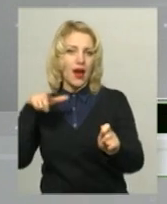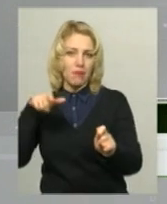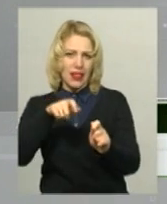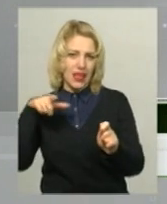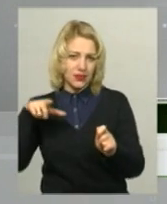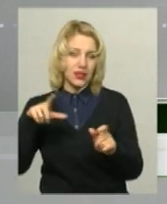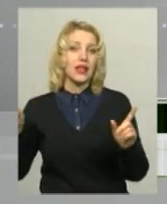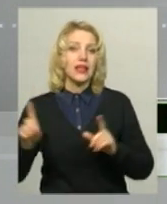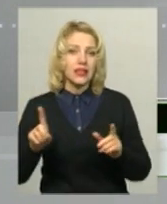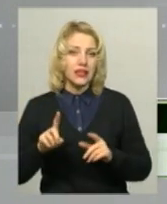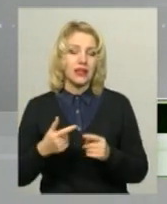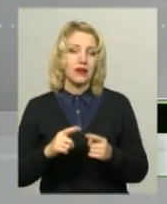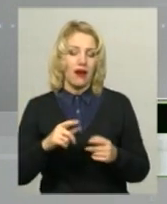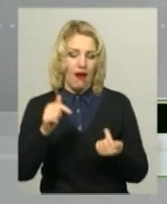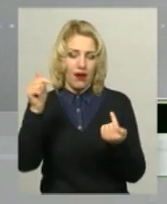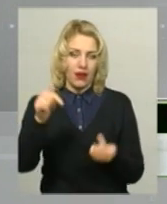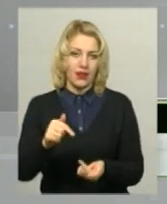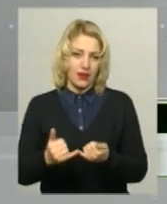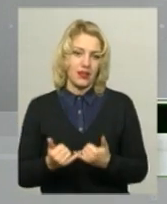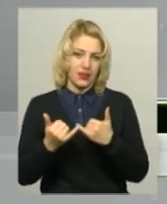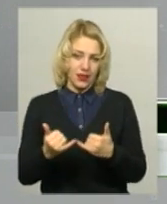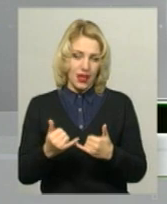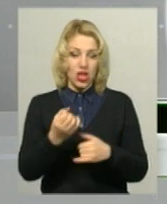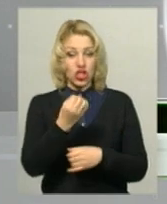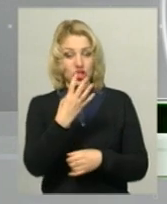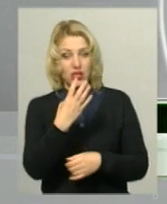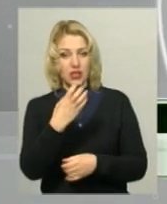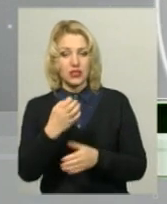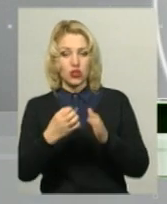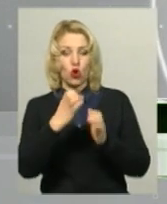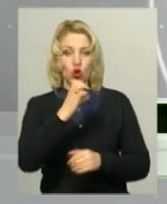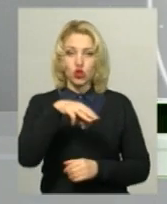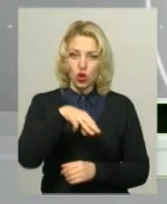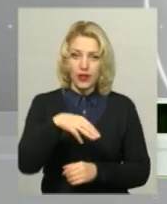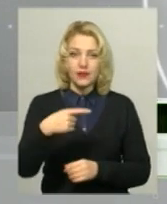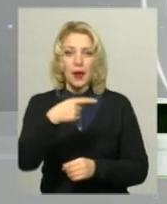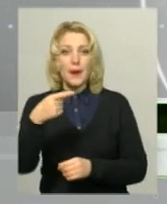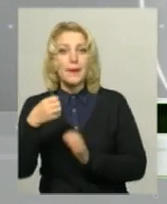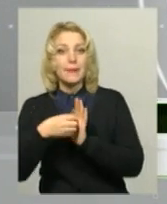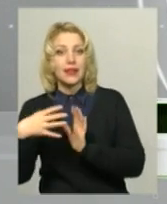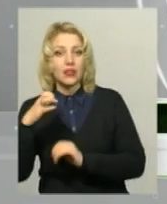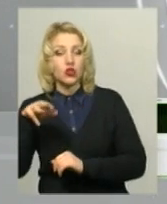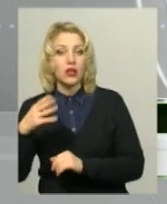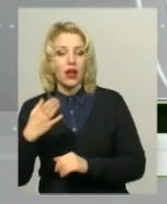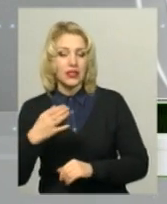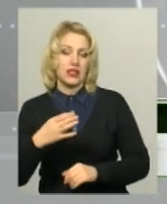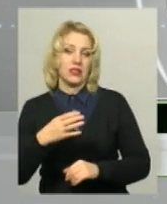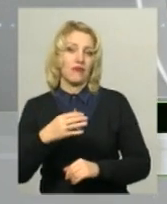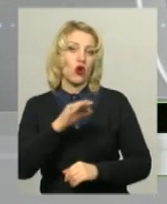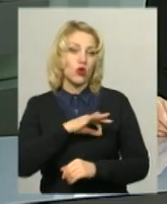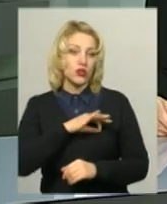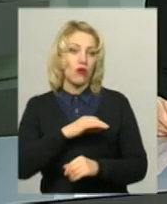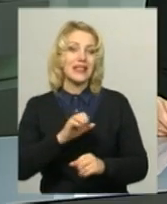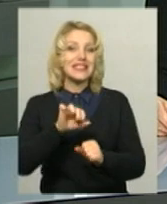характерні для кінця 14-го, початку 15-го століття, які використовуються захисниками фортеці.